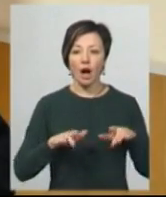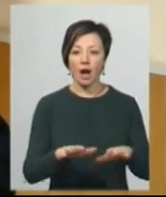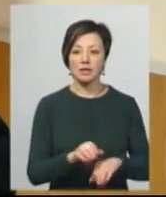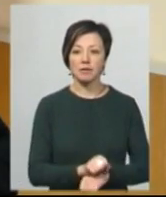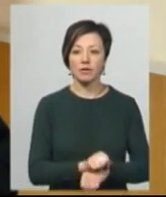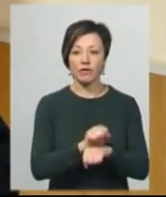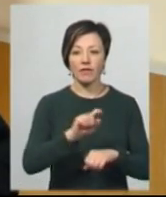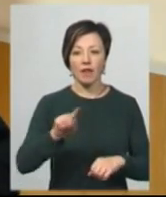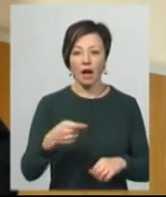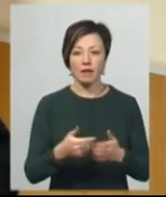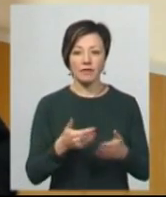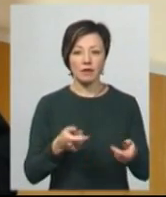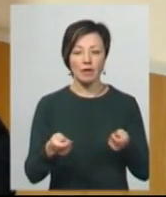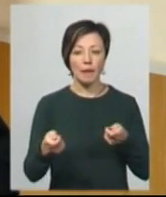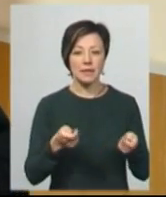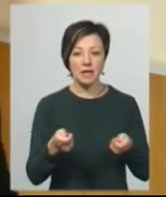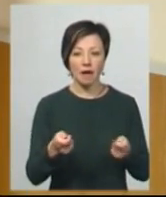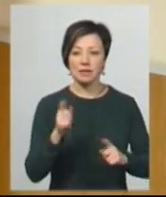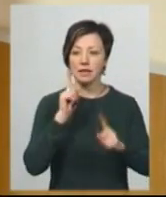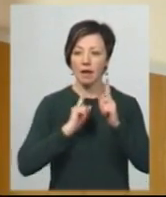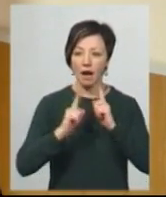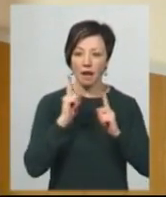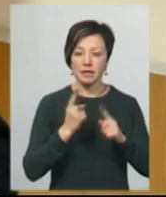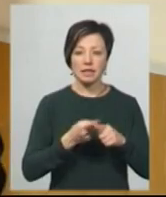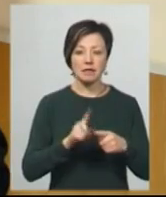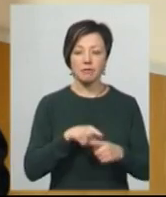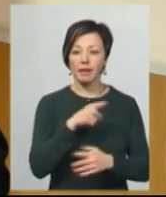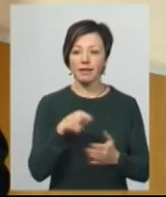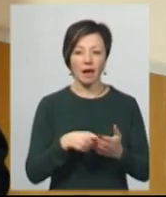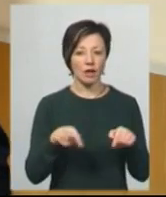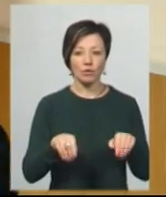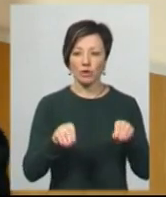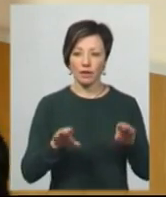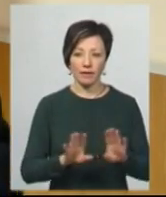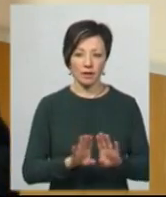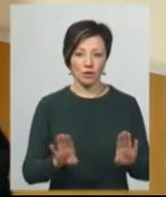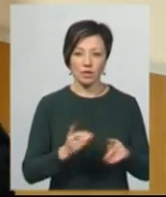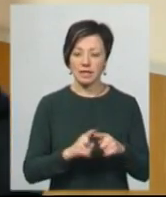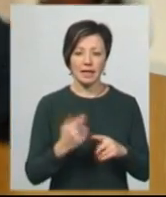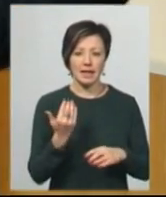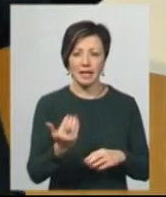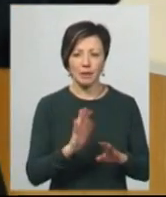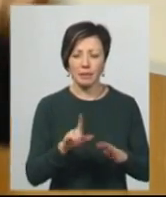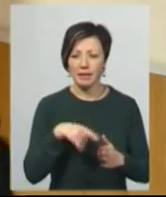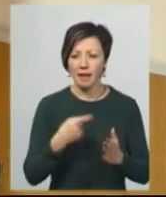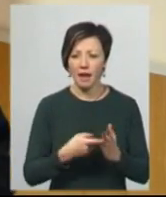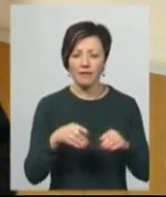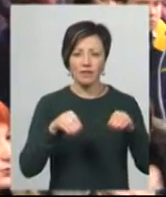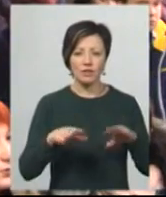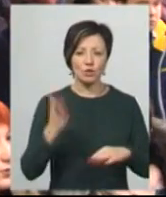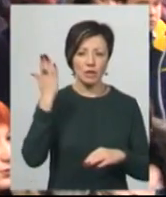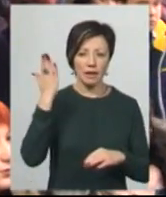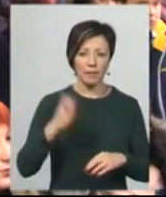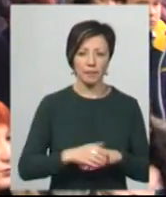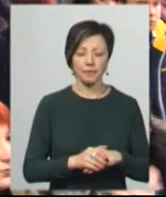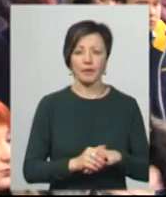вимагати від адміністрації і ради, ці питання вони тут не вирішують. Це не їх питання, вони вирішуються там.